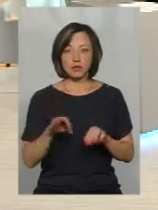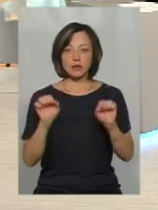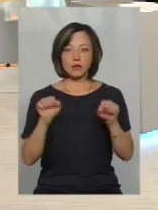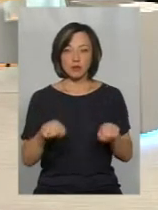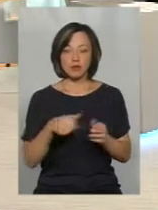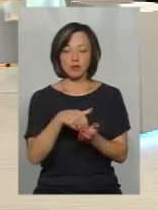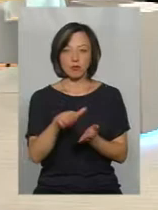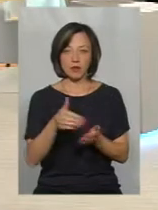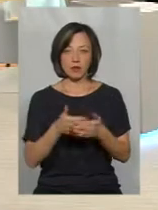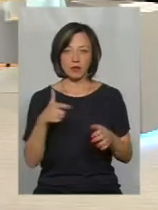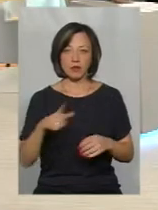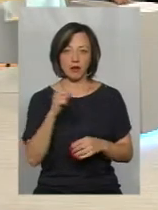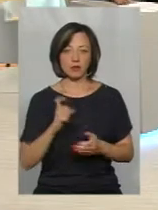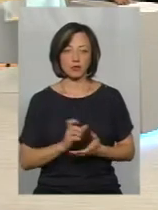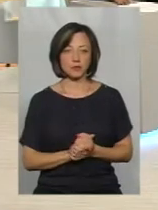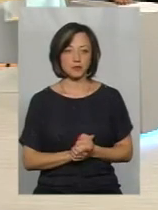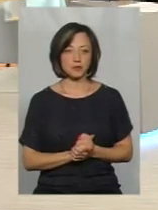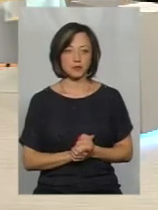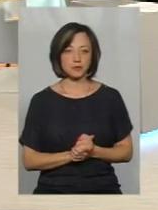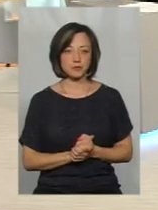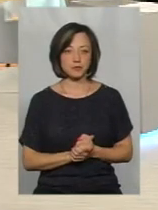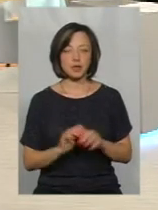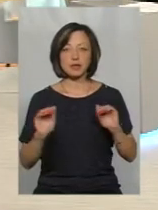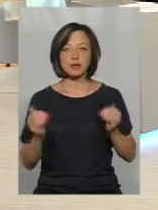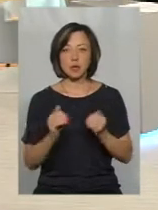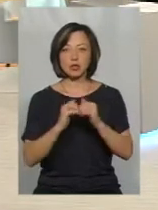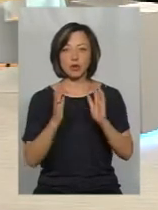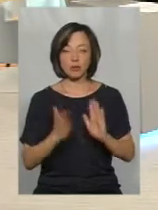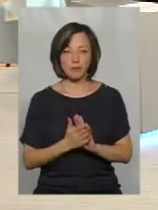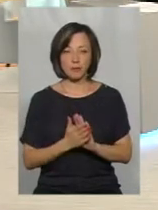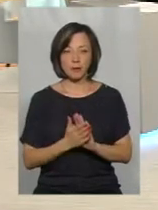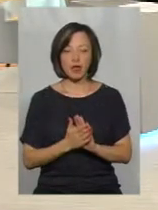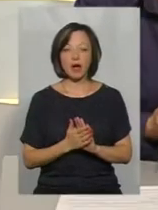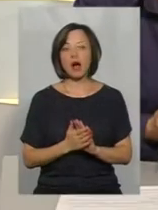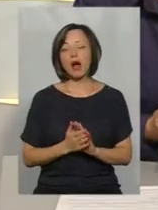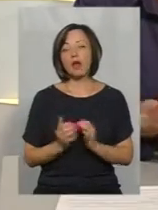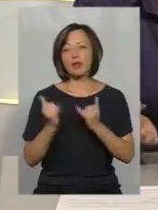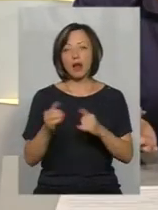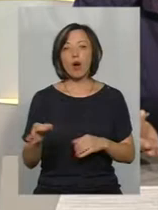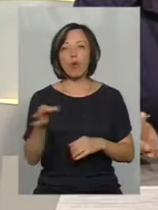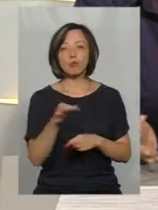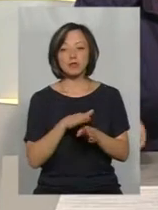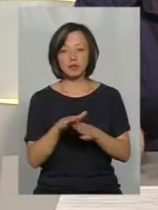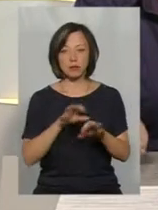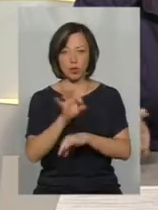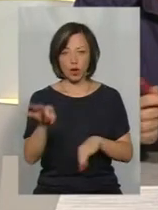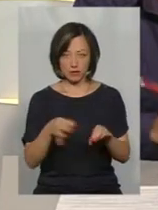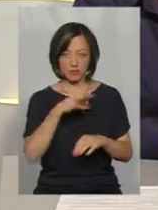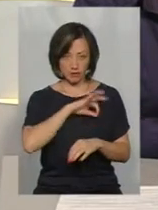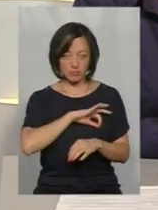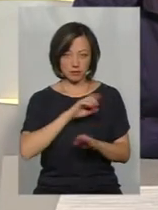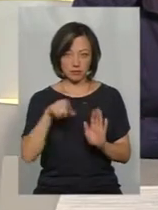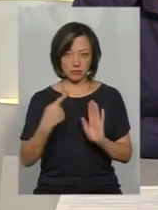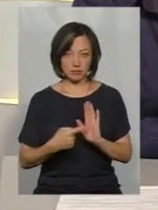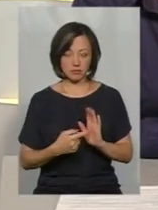відмовитись від газу. Зменшити об'ємні? Так. Пане Анатолій, а для області реалізація цього проєкту який має в нас?